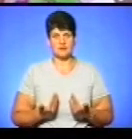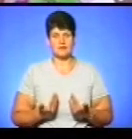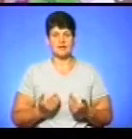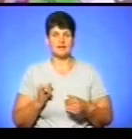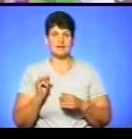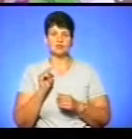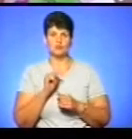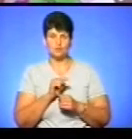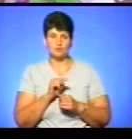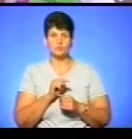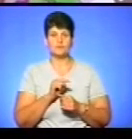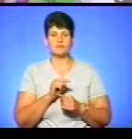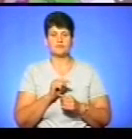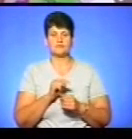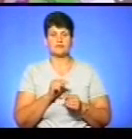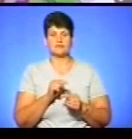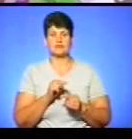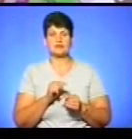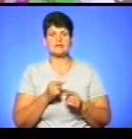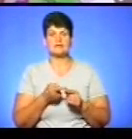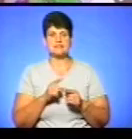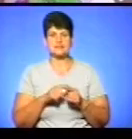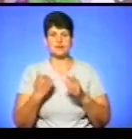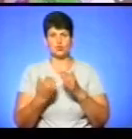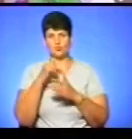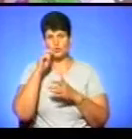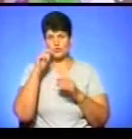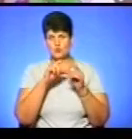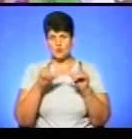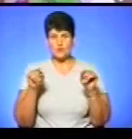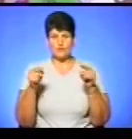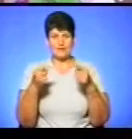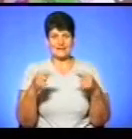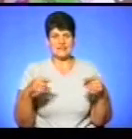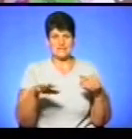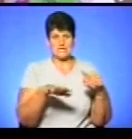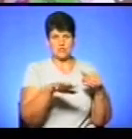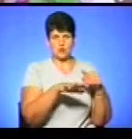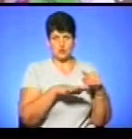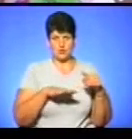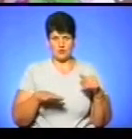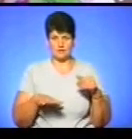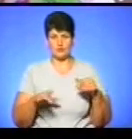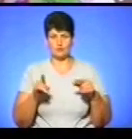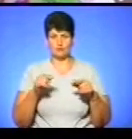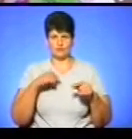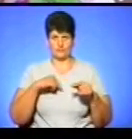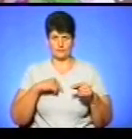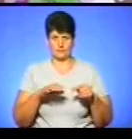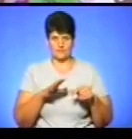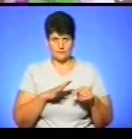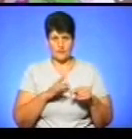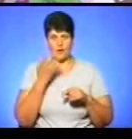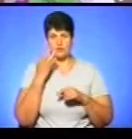тому, звичайно, за цією українською школою створюються різні зони для того, щоб перший психологічний настрій був дитинки, коли не